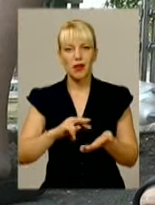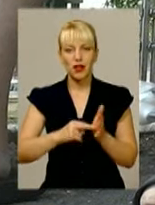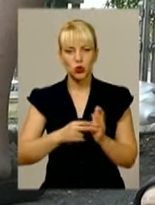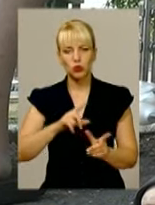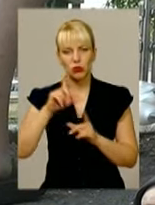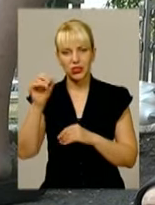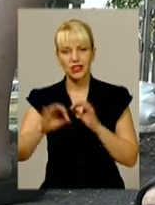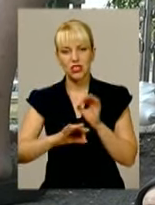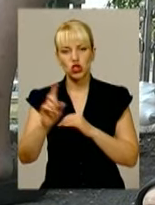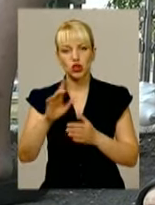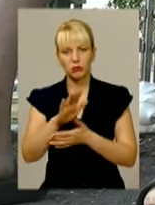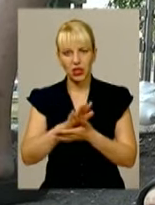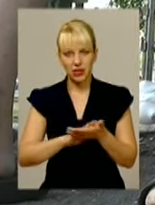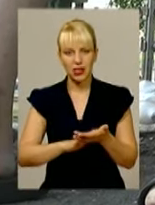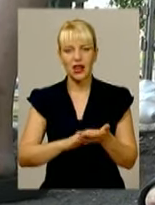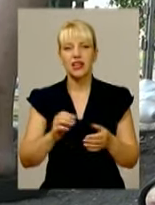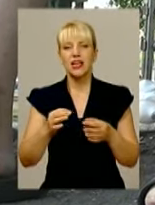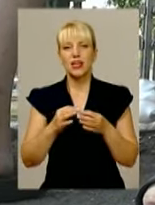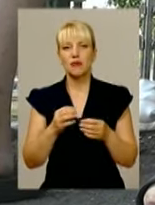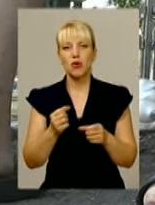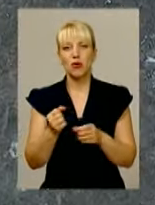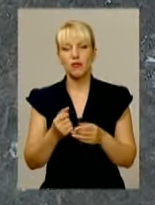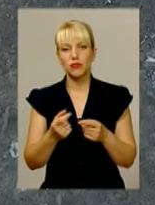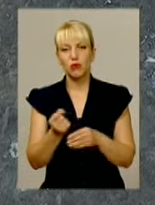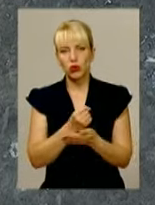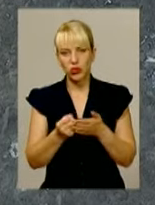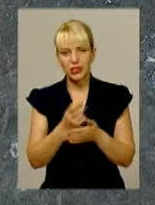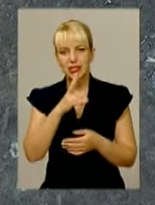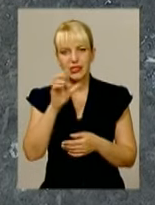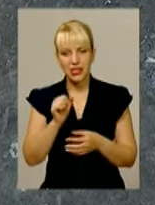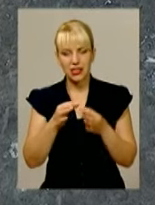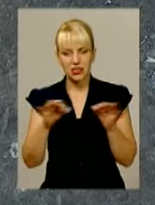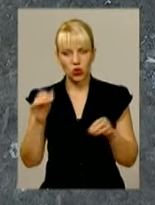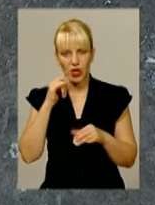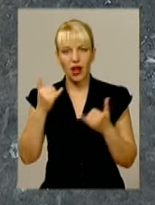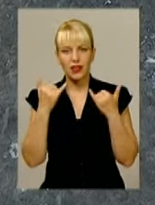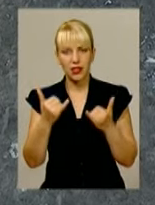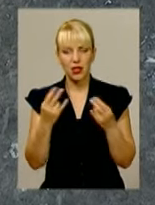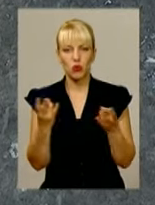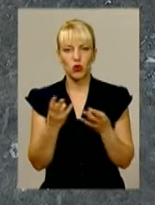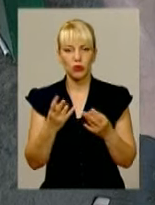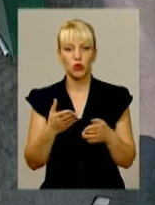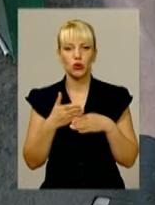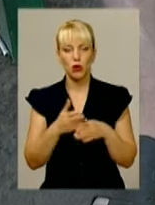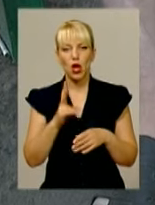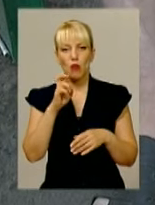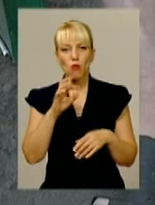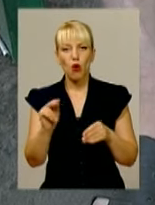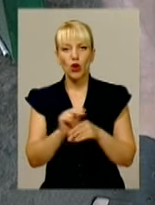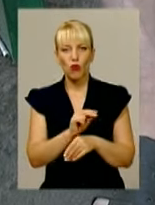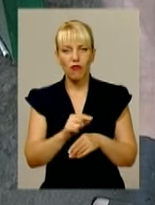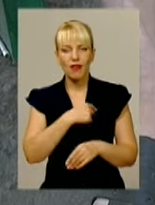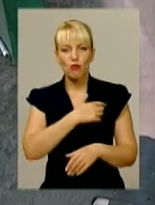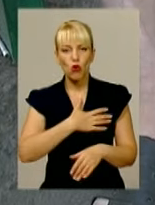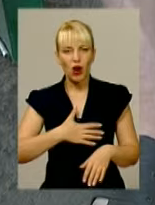надалі боронити незалежність та суверенітет України. Проте наразі він потребує вашої допомоги. Адже лікування пораненої ноги потребує чималих